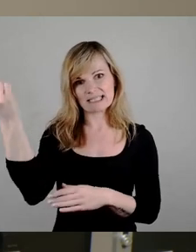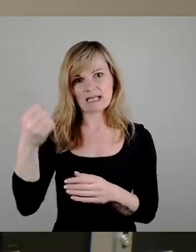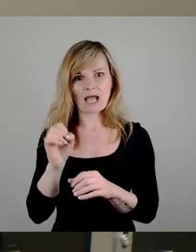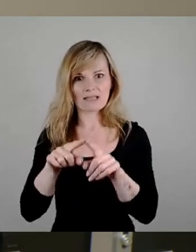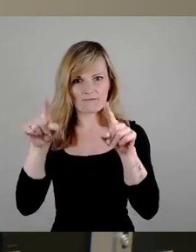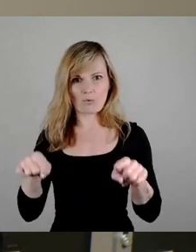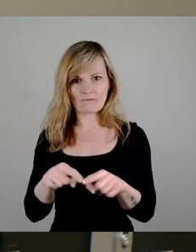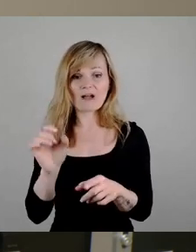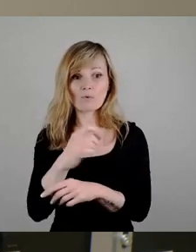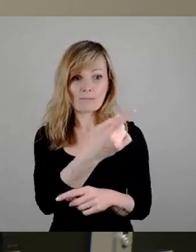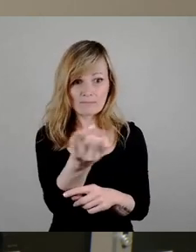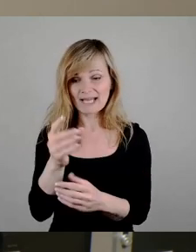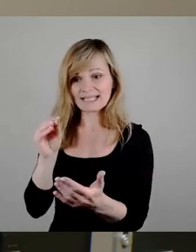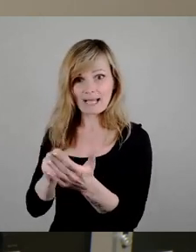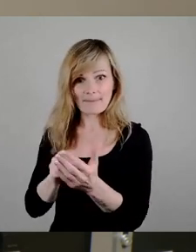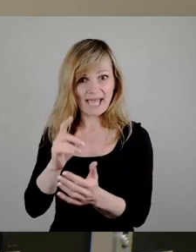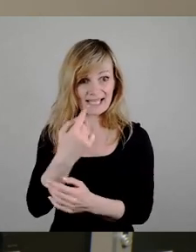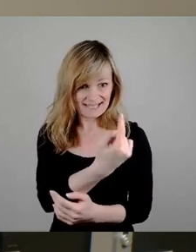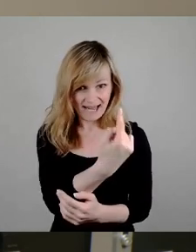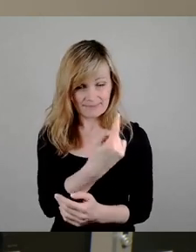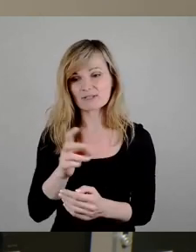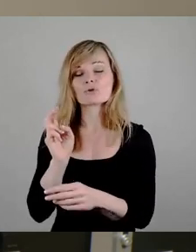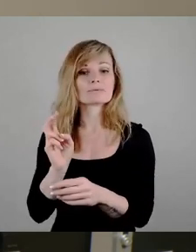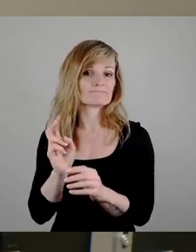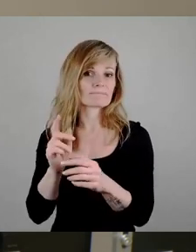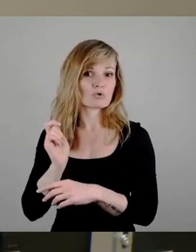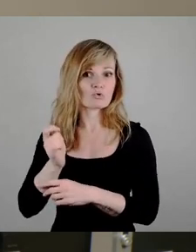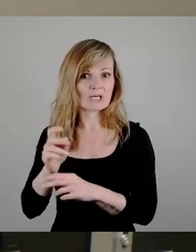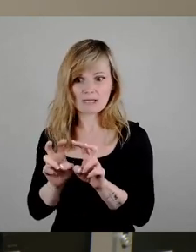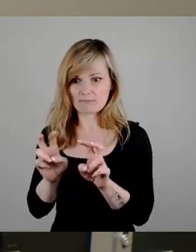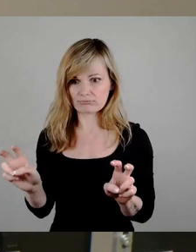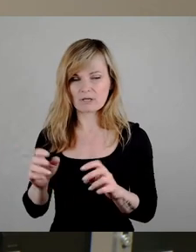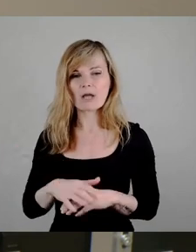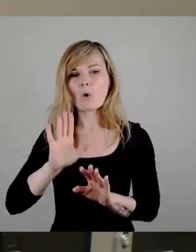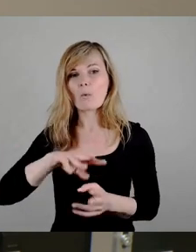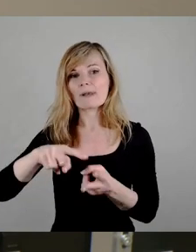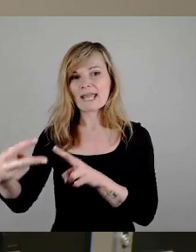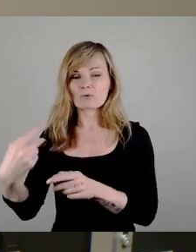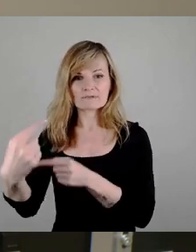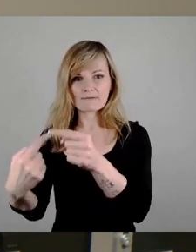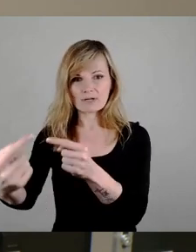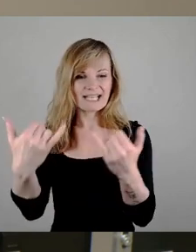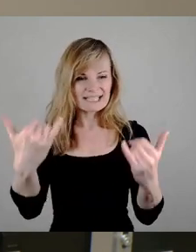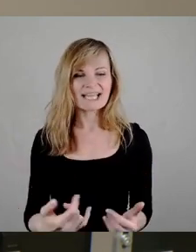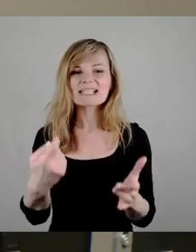Vor diesem Umlegungsverfahren werden diejenigen Eigentümer, die jetzt nahezu wertlose Wiesengrundstücke besitzen, diese nicht verkaufen,